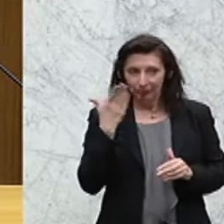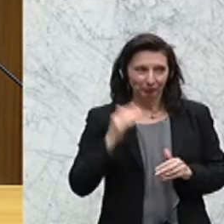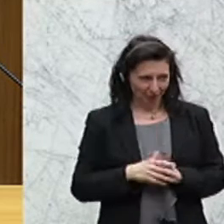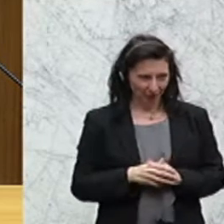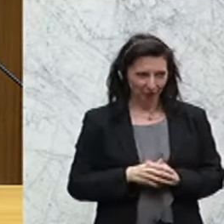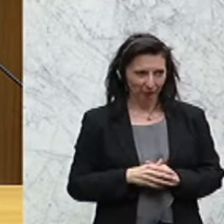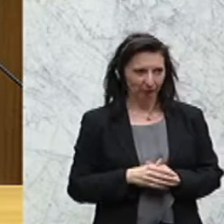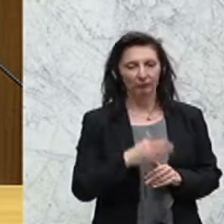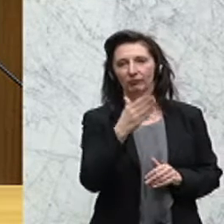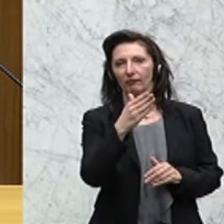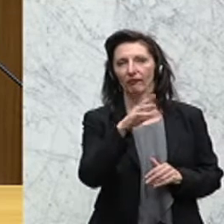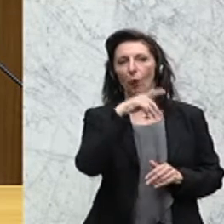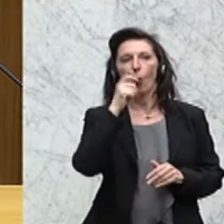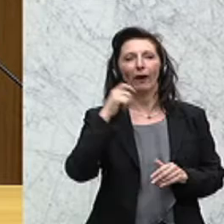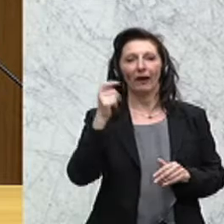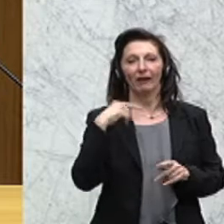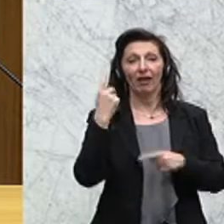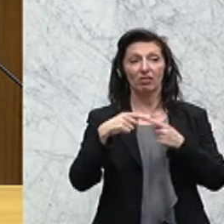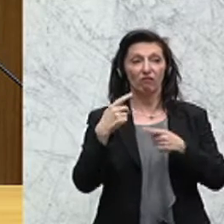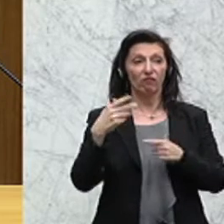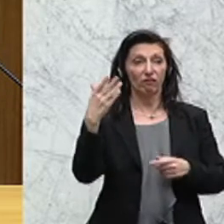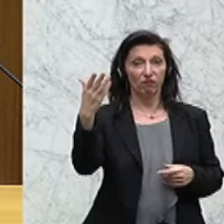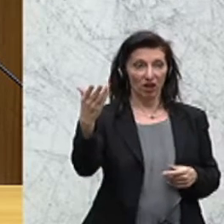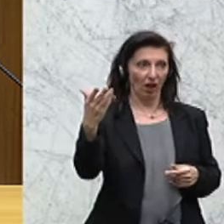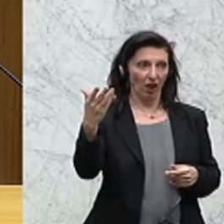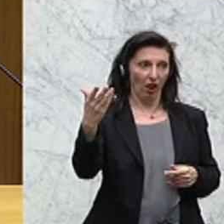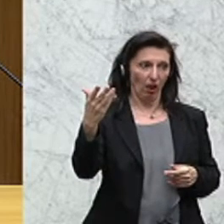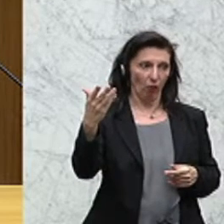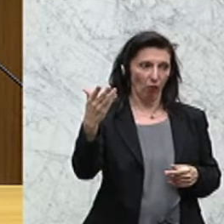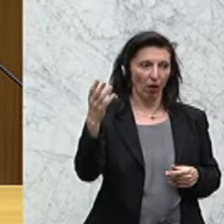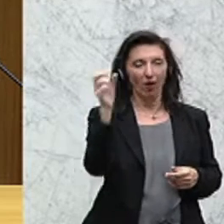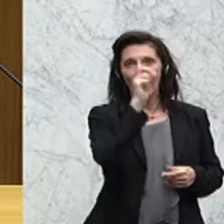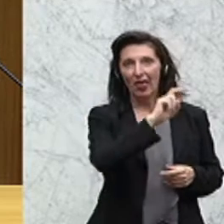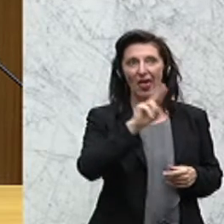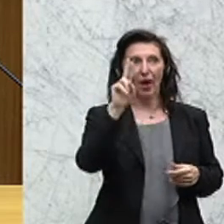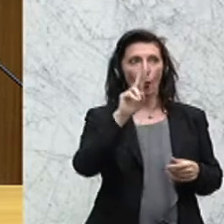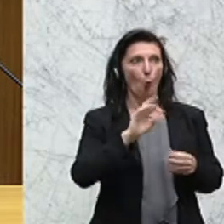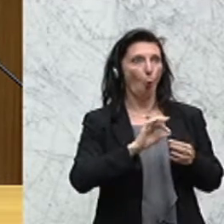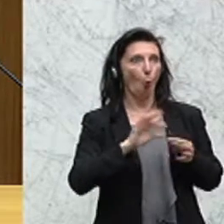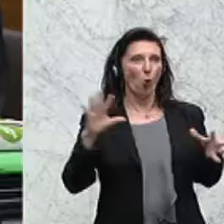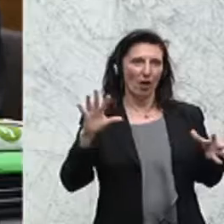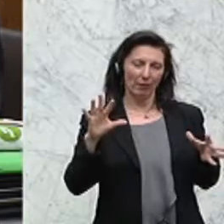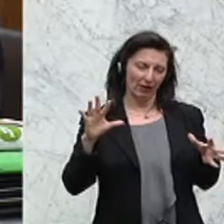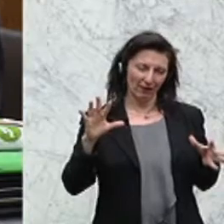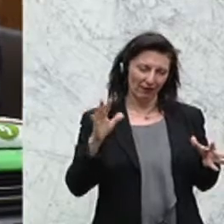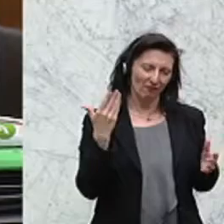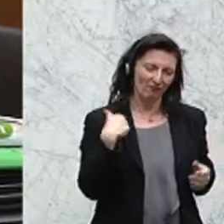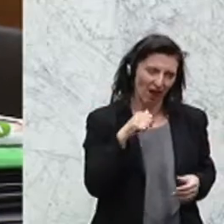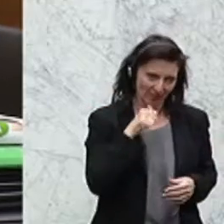nicht so, dass die Entwicklung in der Ukraine völlig losgelöst von der Europäischen Union stattgefunden hätte.